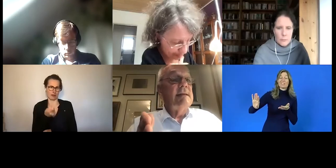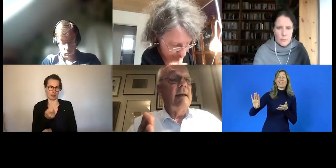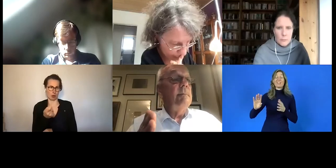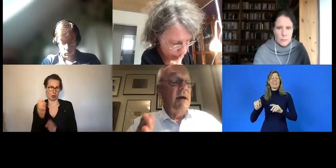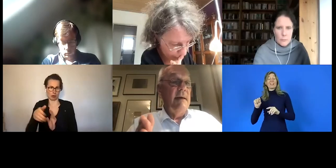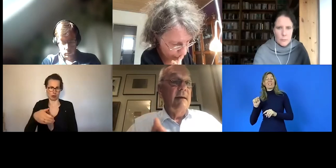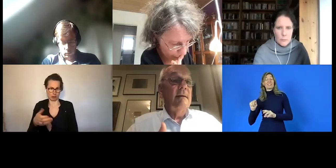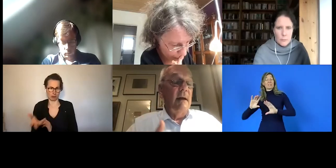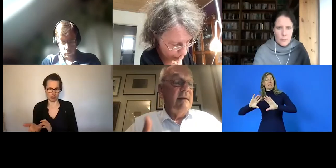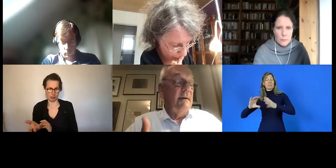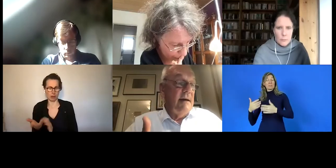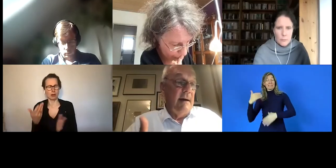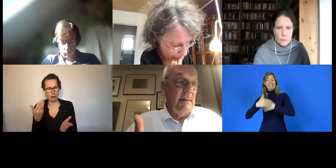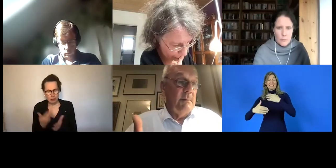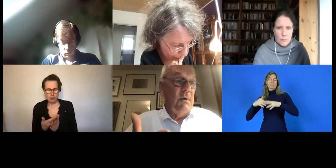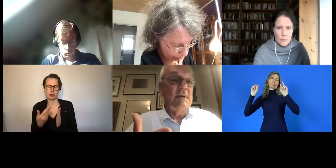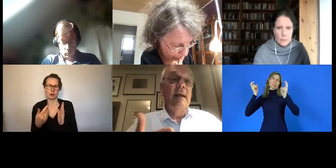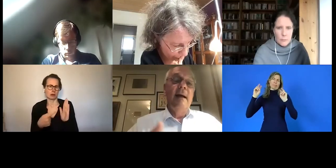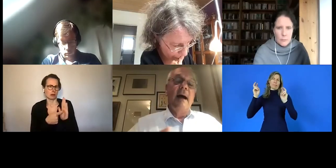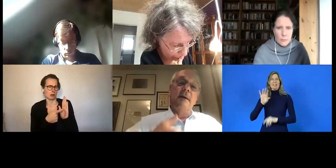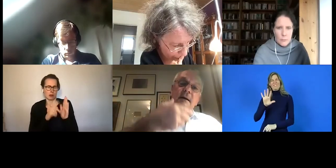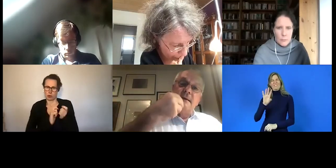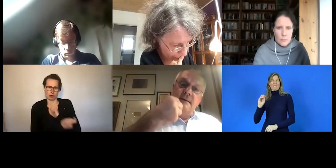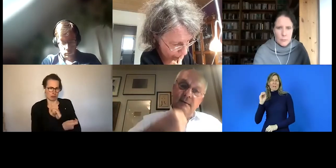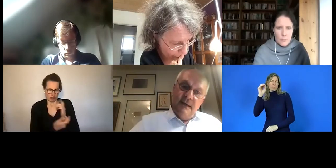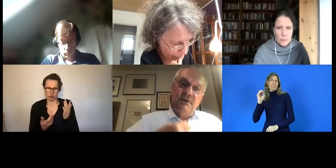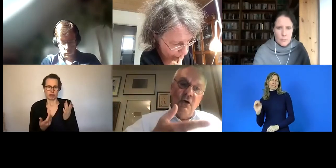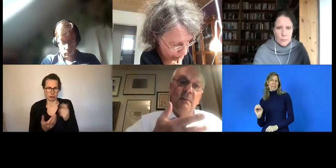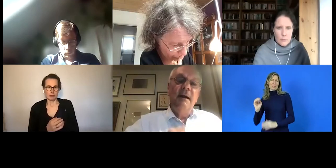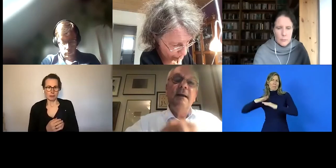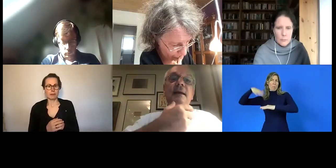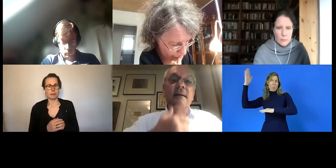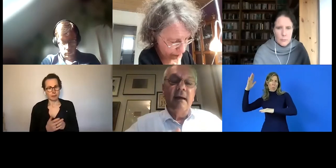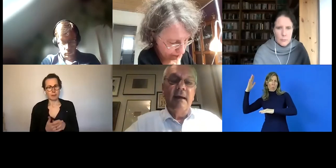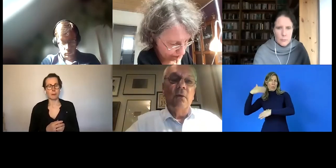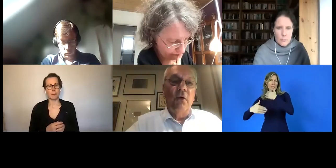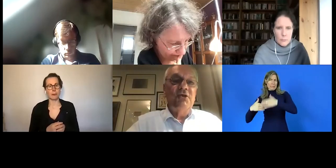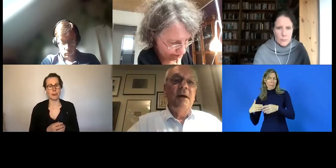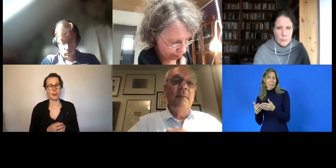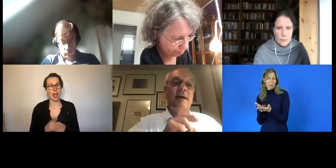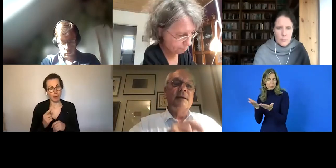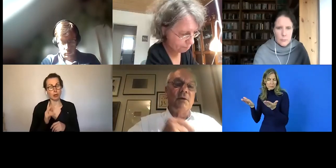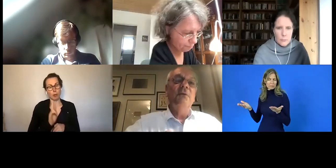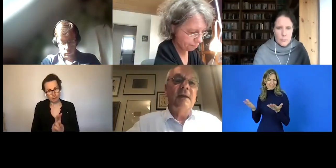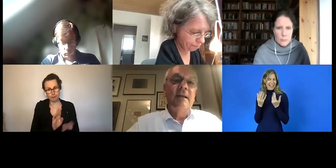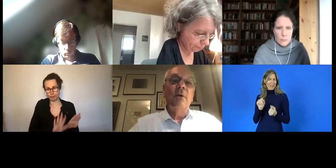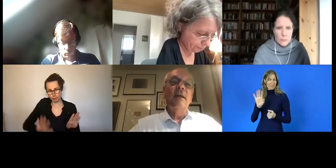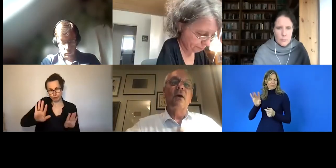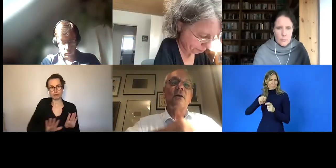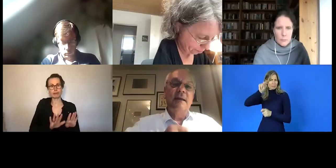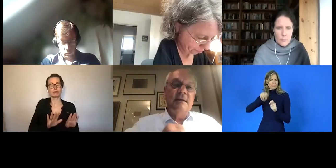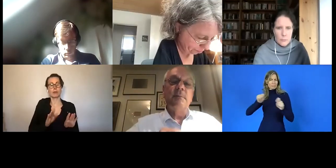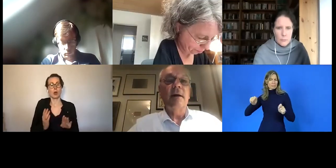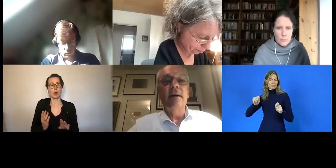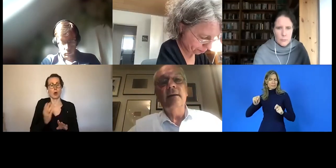das ist eine Barriere, an der wir arbeiten müssen. Aber jetzt noch einmal, hier in der Region Oststeiermark ist es oft gelungen,